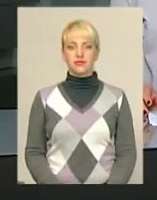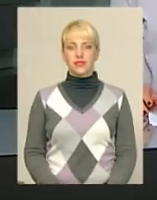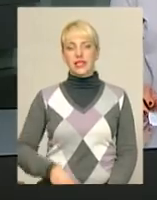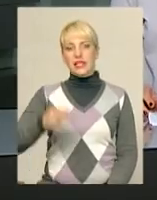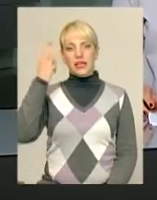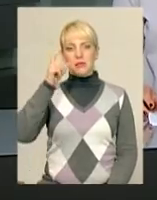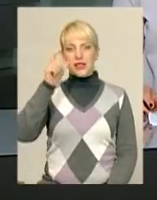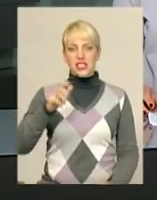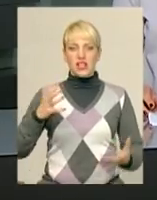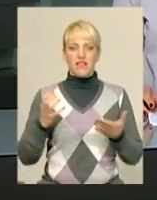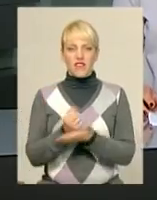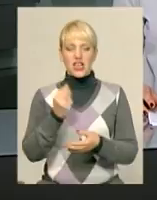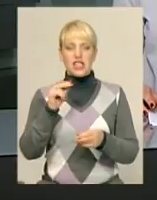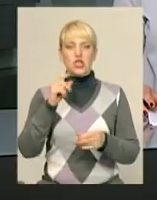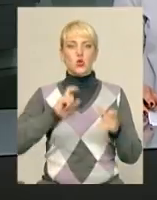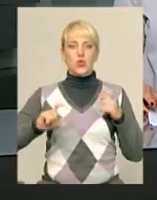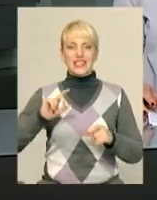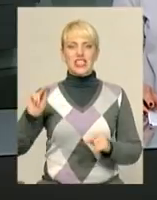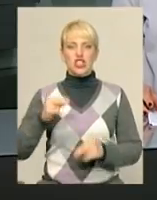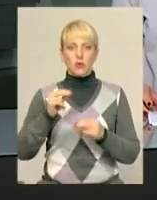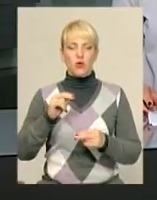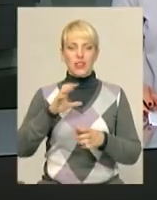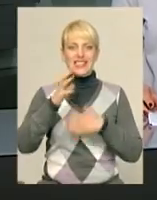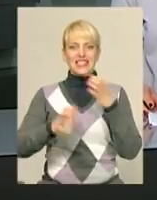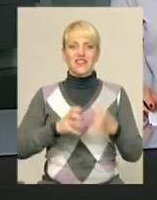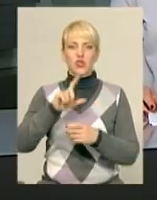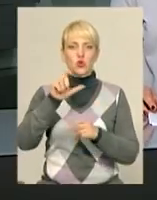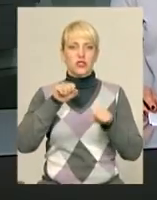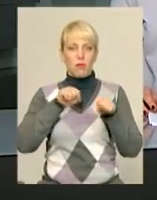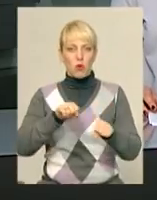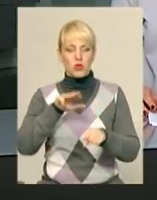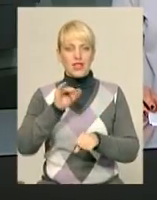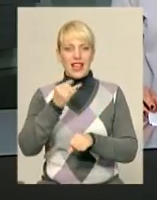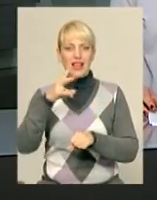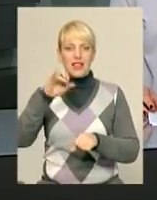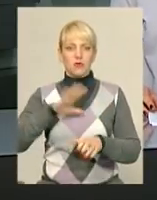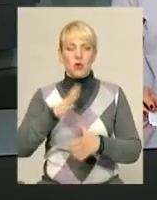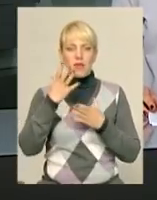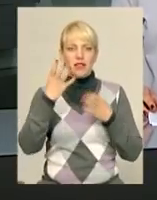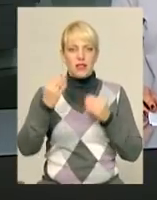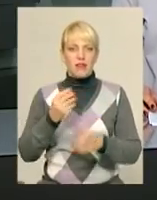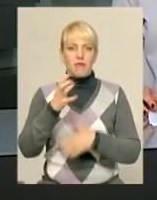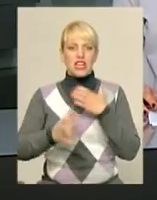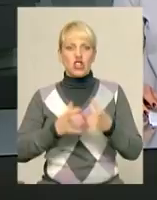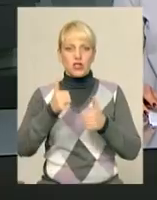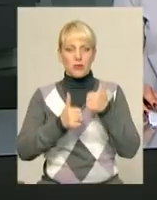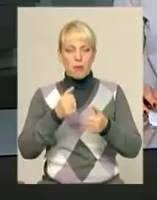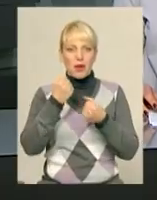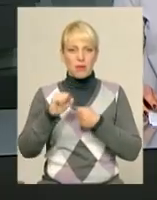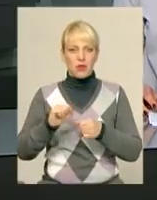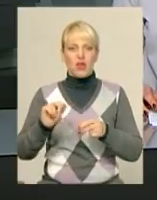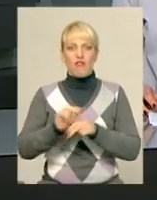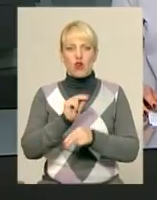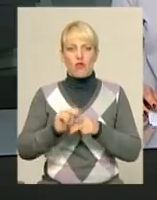Хмельничанин виграв студентський чемпіонат світу з боксу. У Таїланді, де п'ять днів тривали міжнародні змагання, переміг вихованець обласного